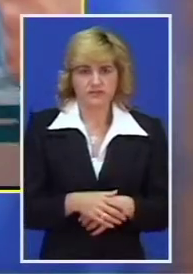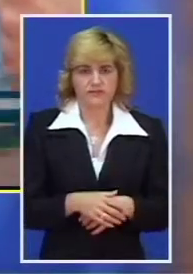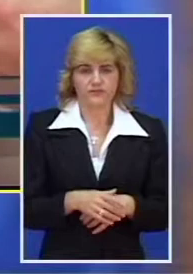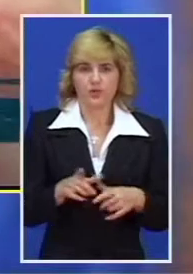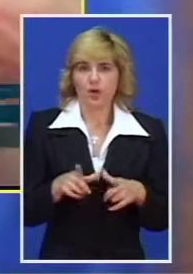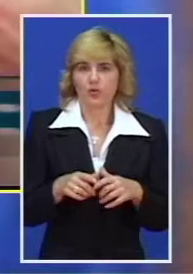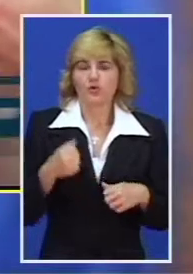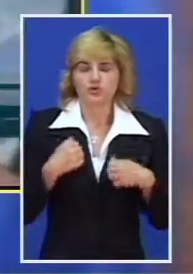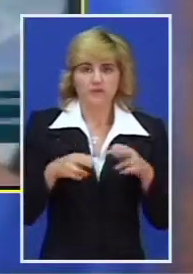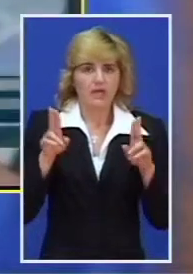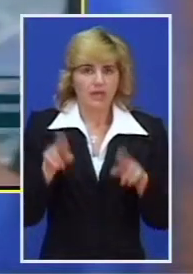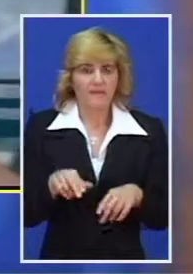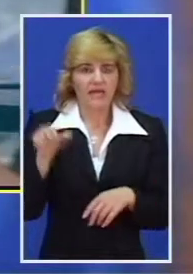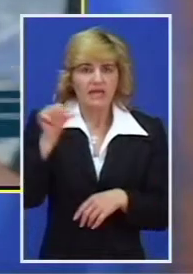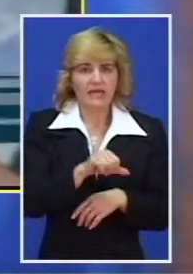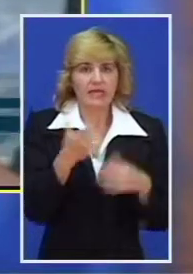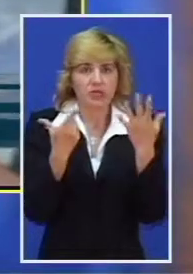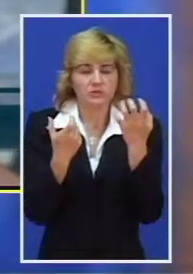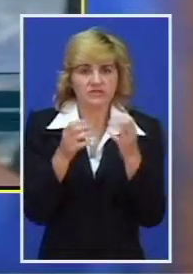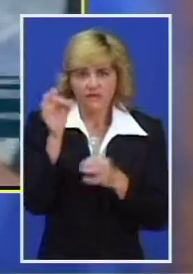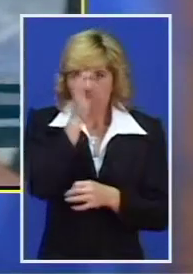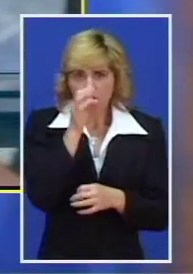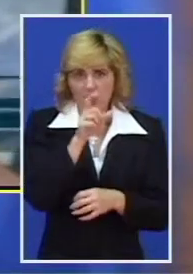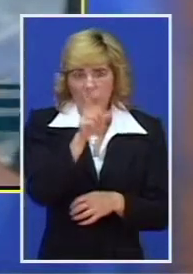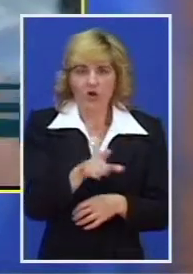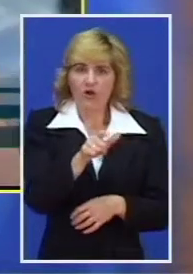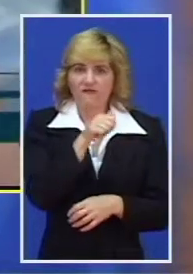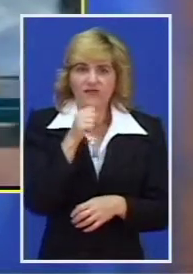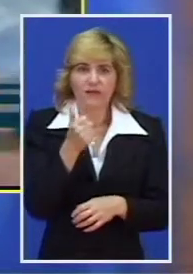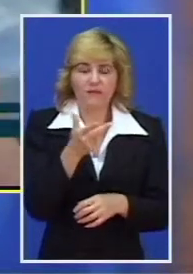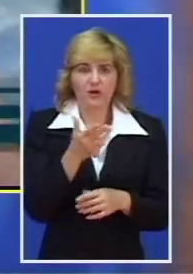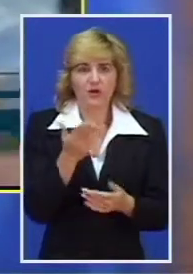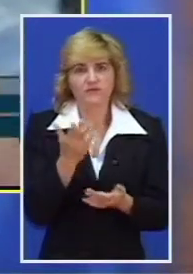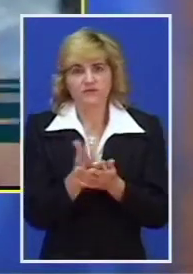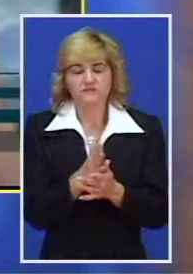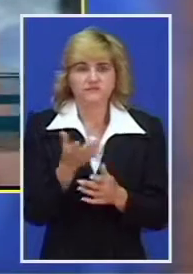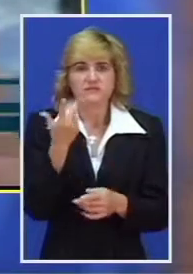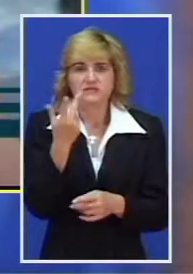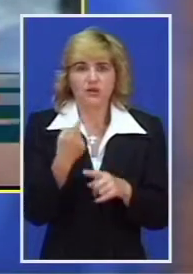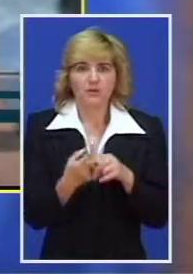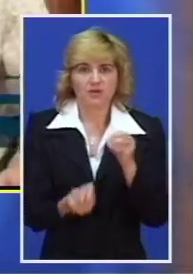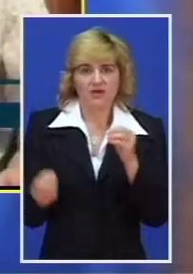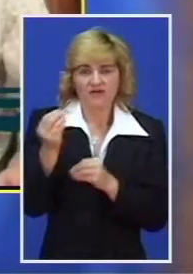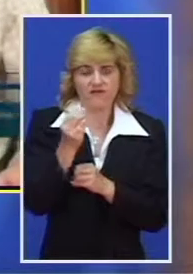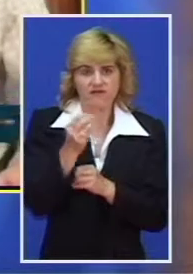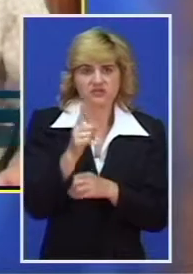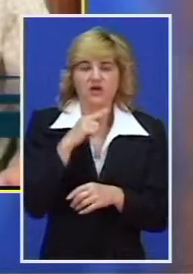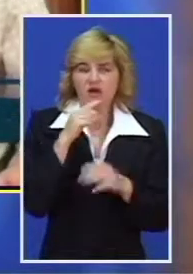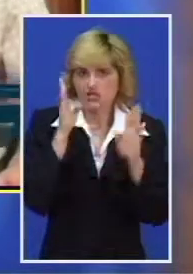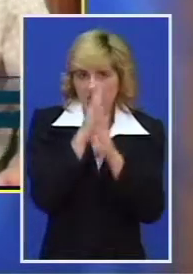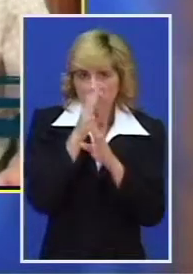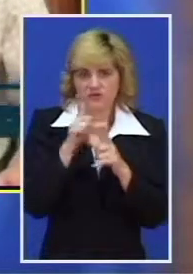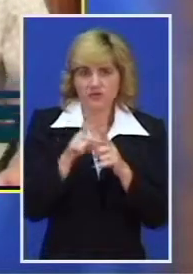U Subotici ima 1700 registrovanih narkomana. Ovaj broj je u realnosti bar za tri puta veći, kaže za Juveko inspektor za